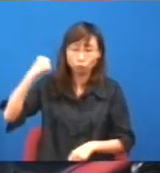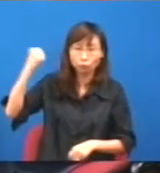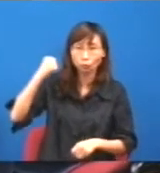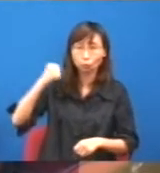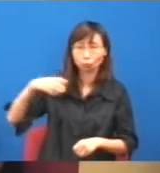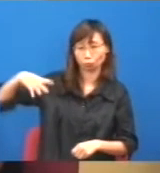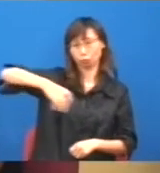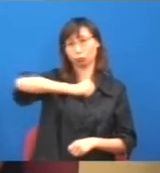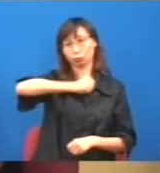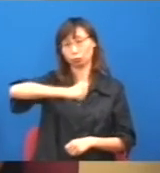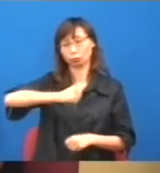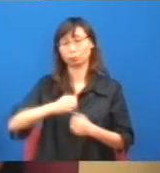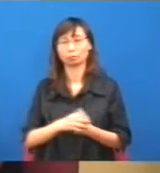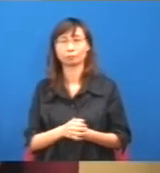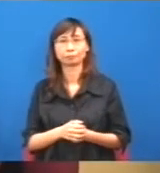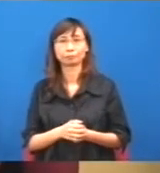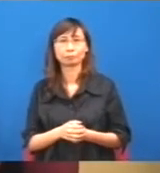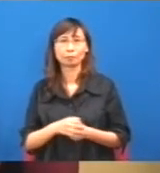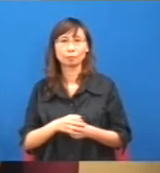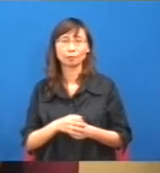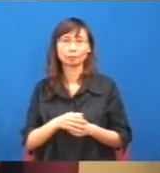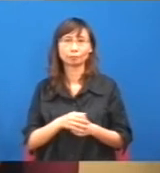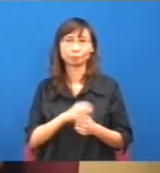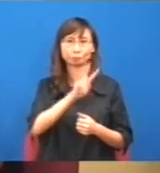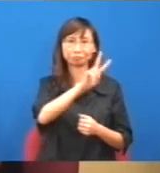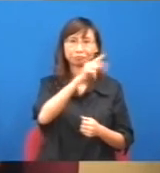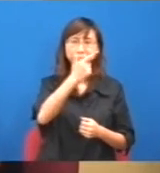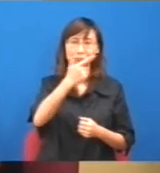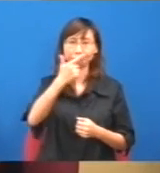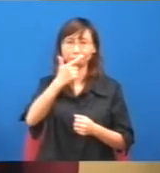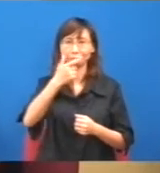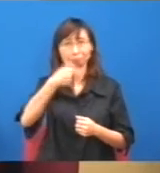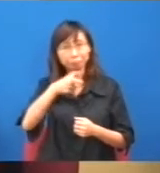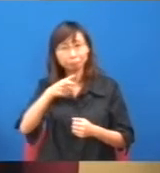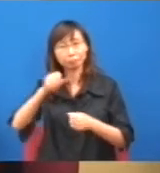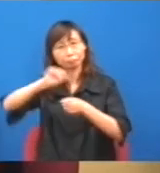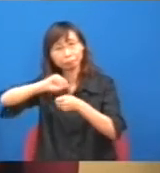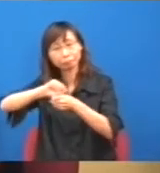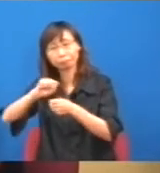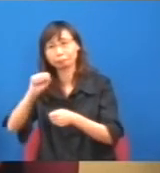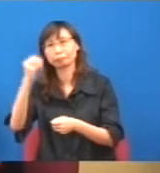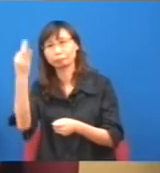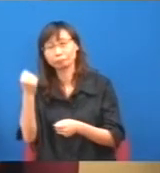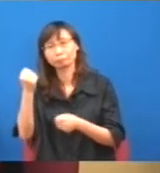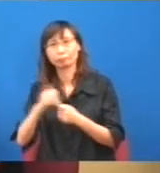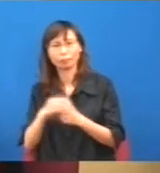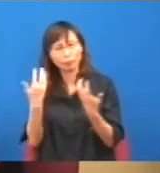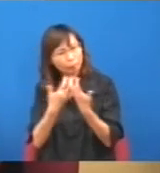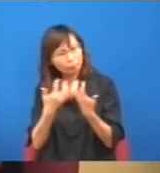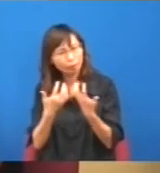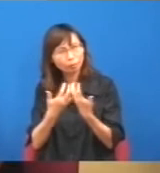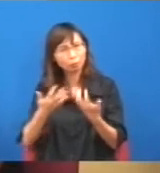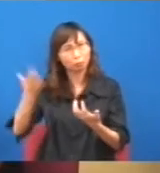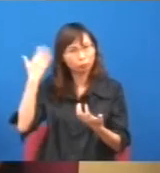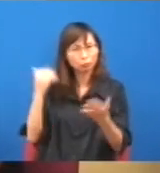當然,實際上,由二十八元到三十元,你計算過往幾年的通貨膨脹,究竟加那兩元,